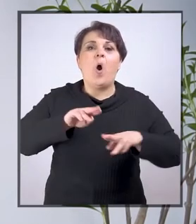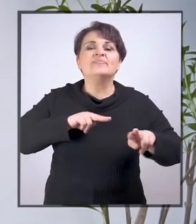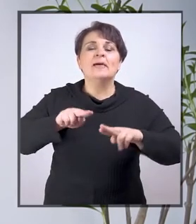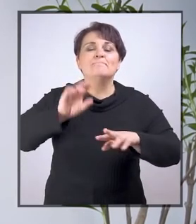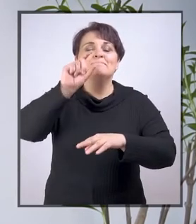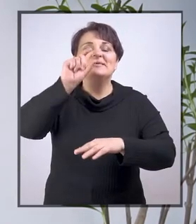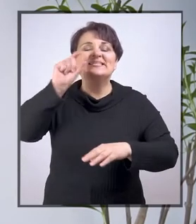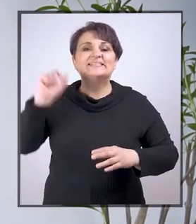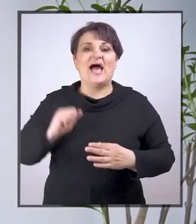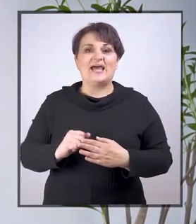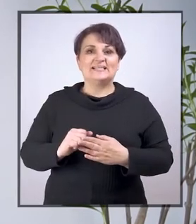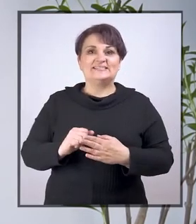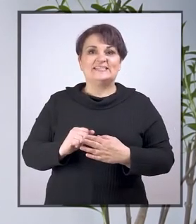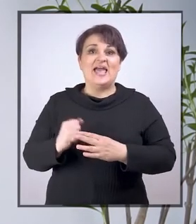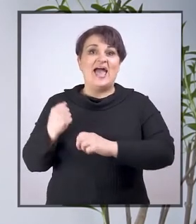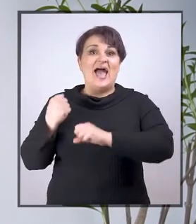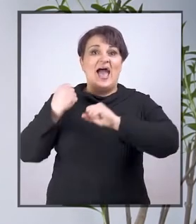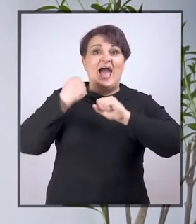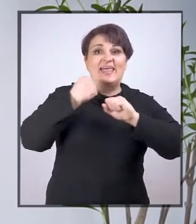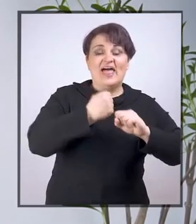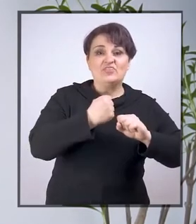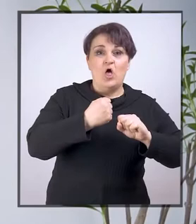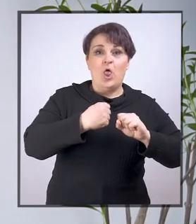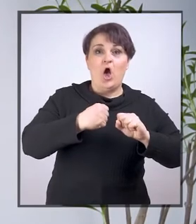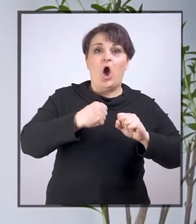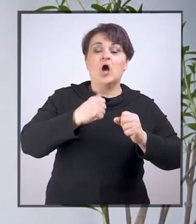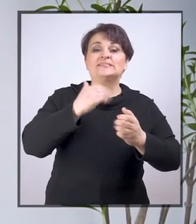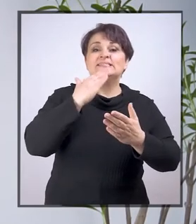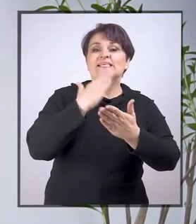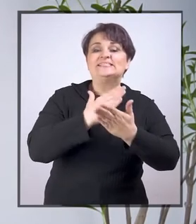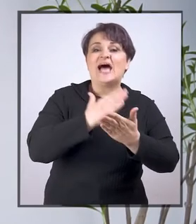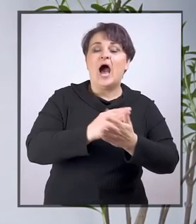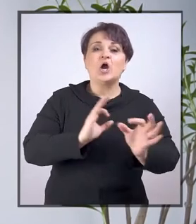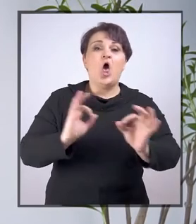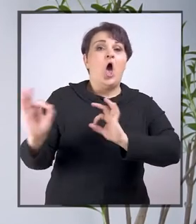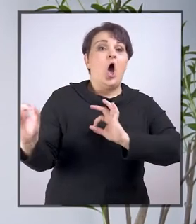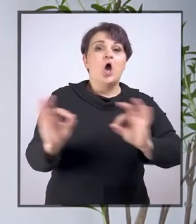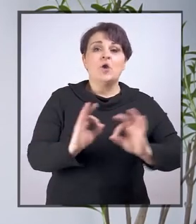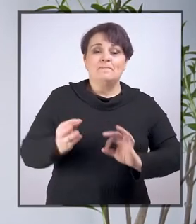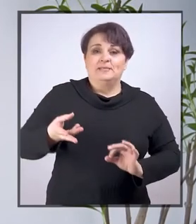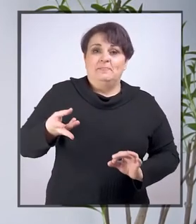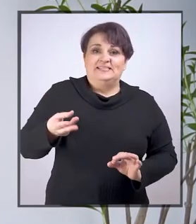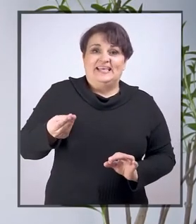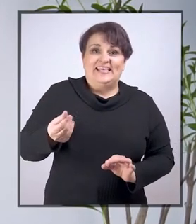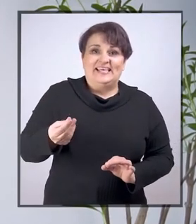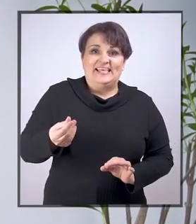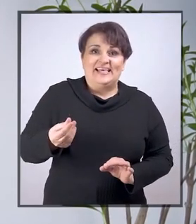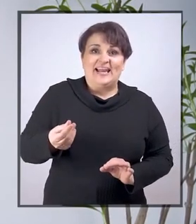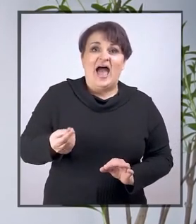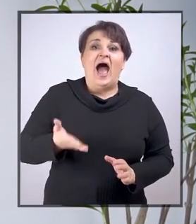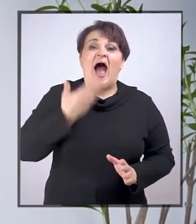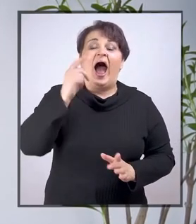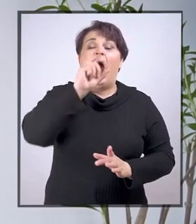od ministarstava, da donose zakone i obezbijede sredstva, a od škola